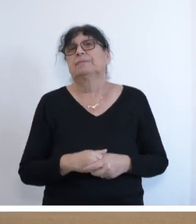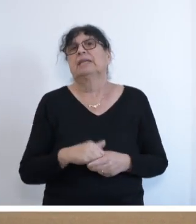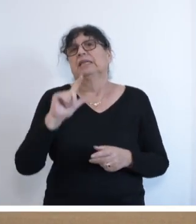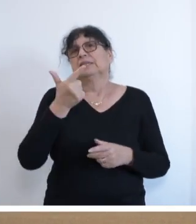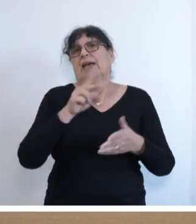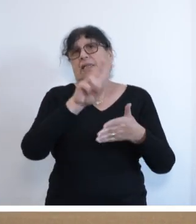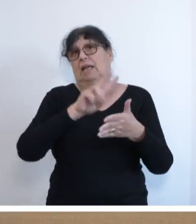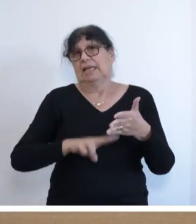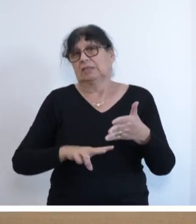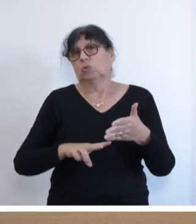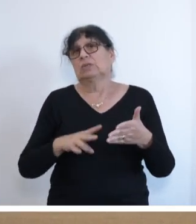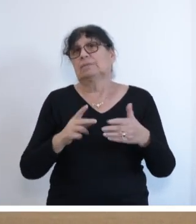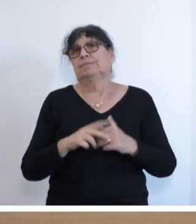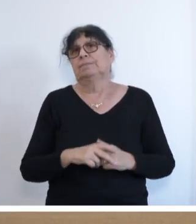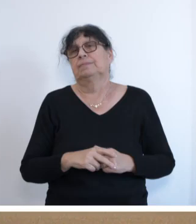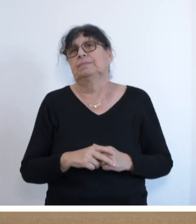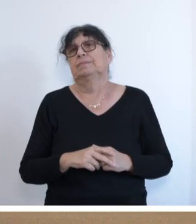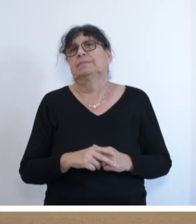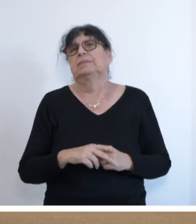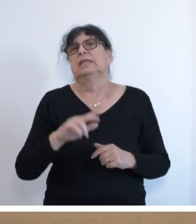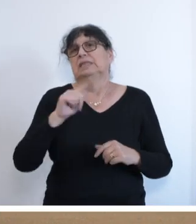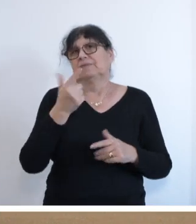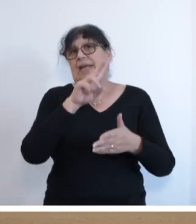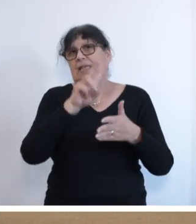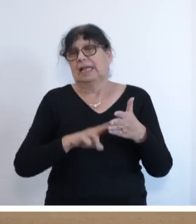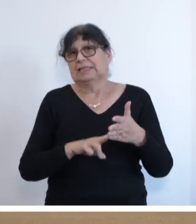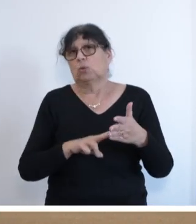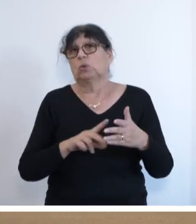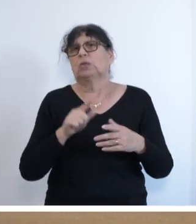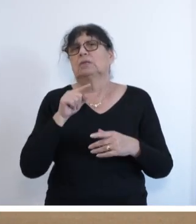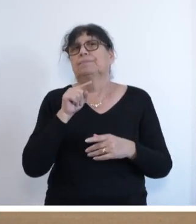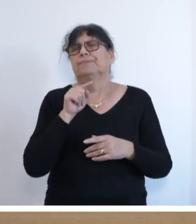Zweite Lesung des...